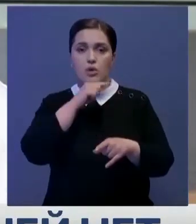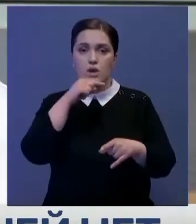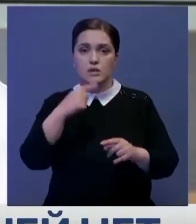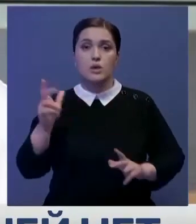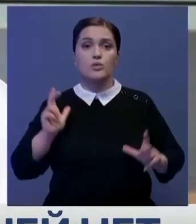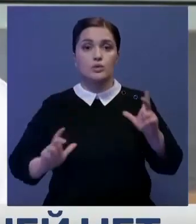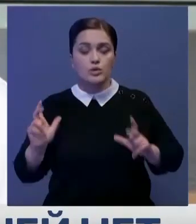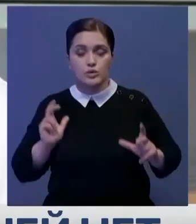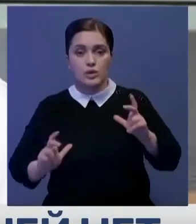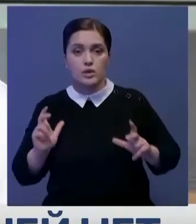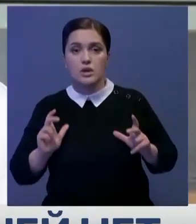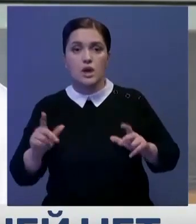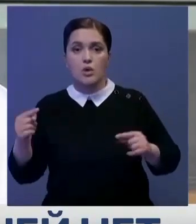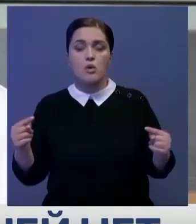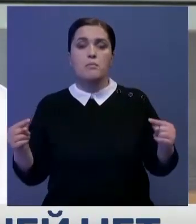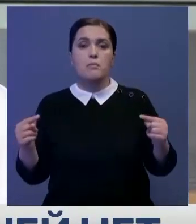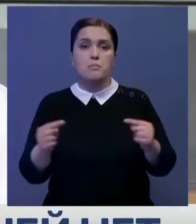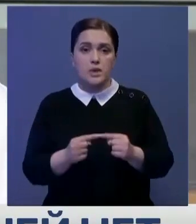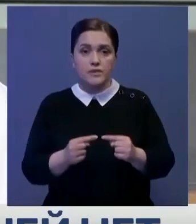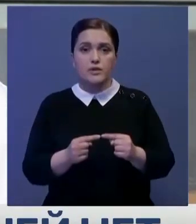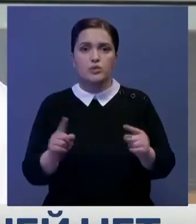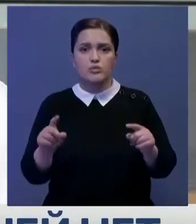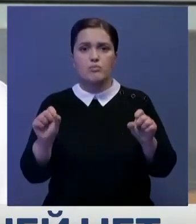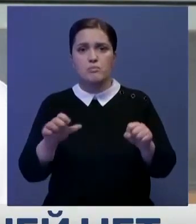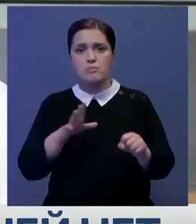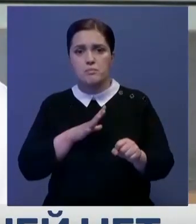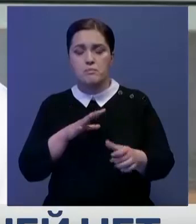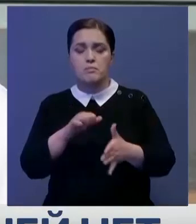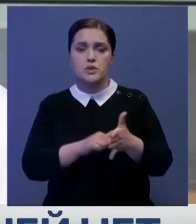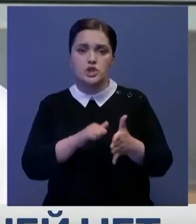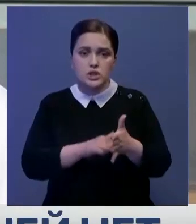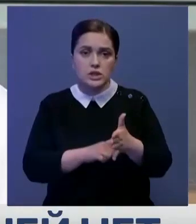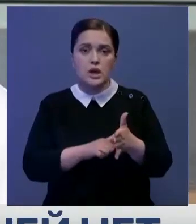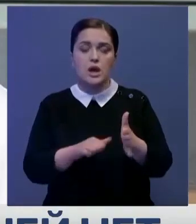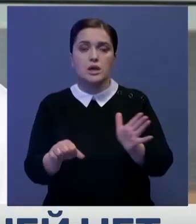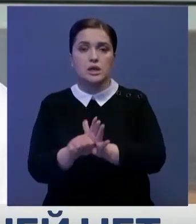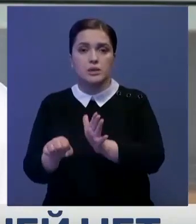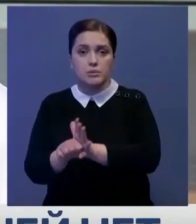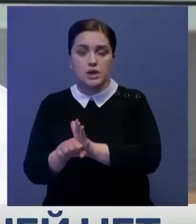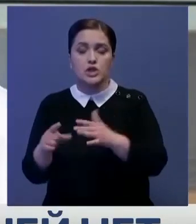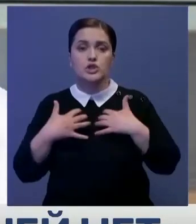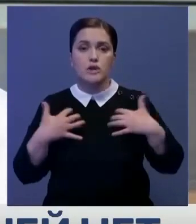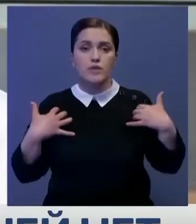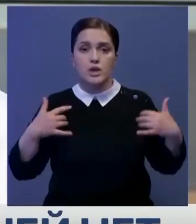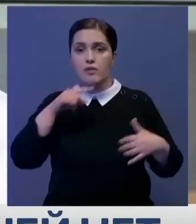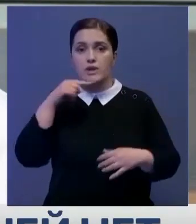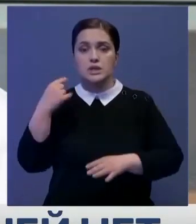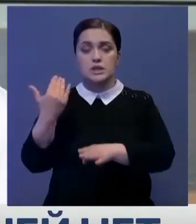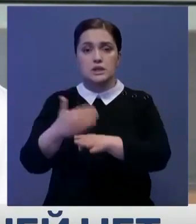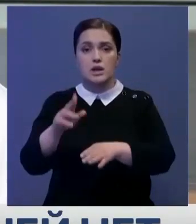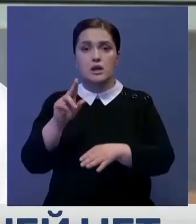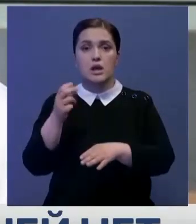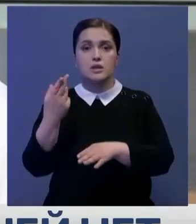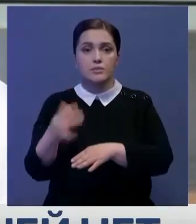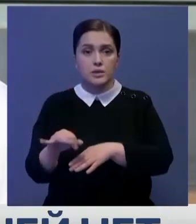которые подтвердили, что возможной причиной гибели тюленей в российском секторе Каспийского